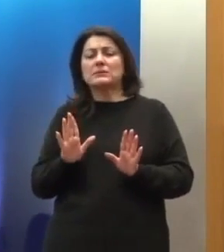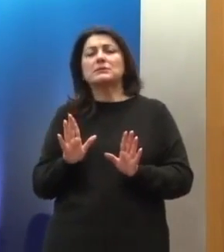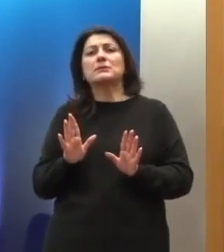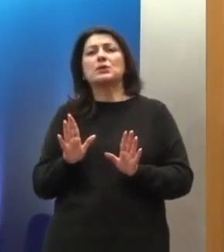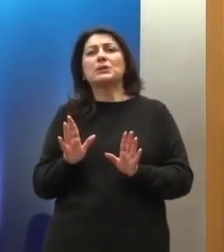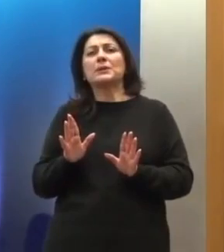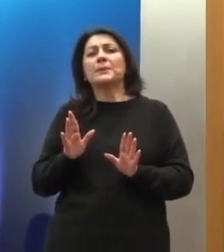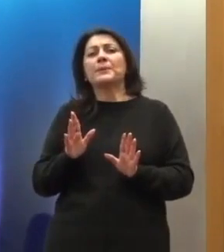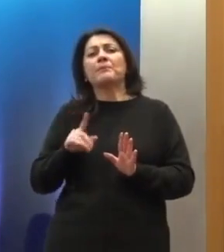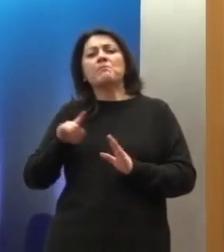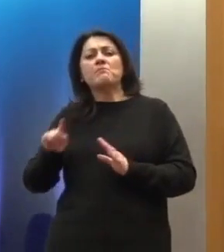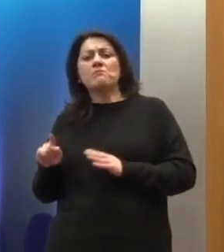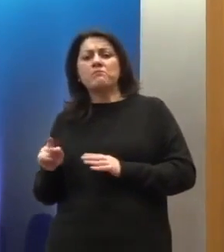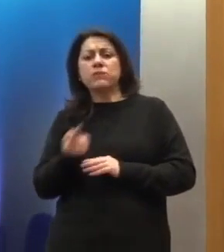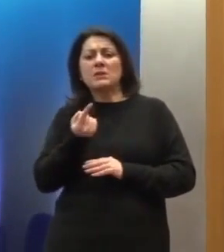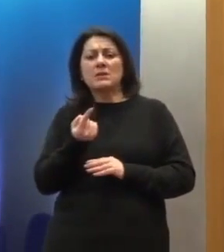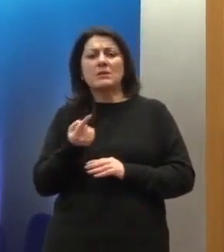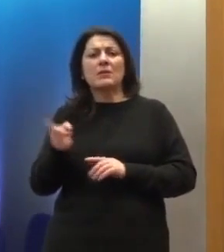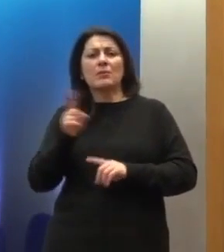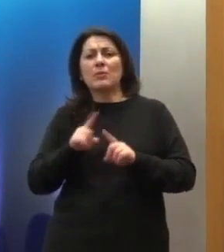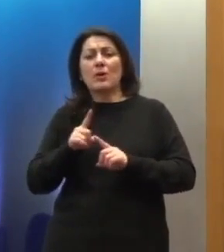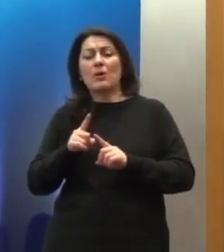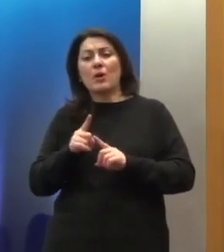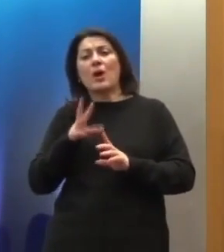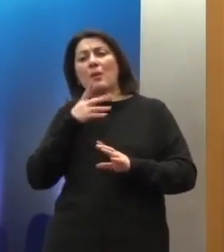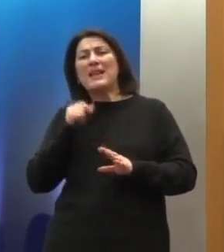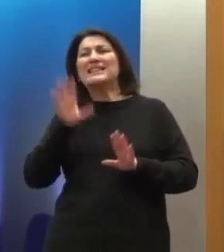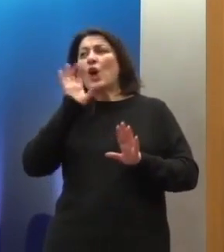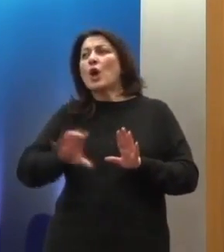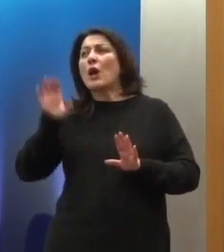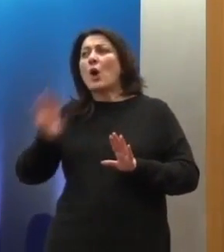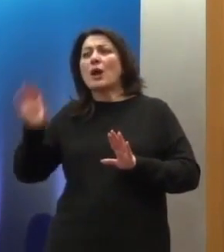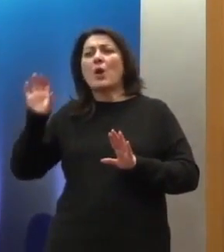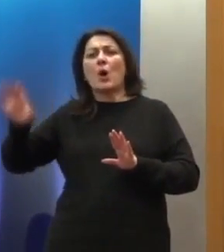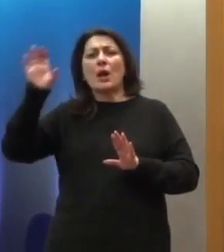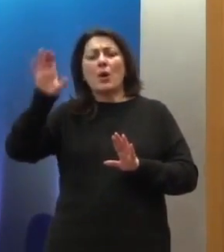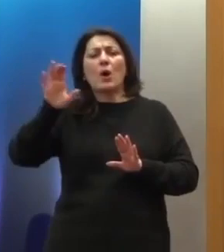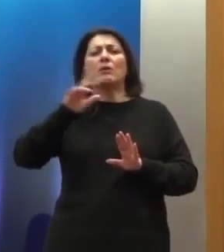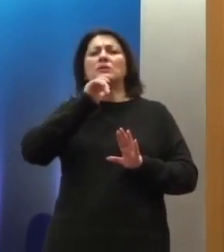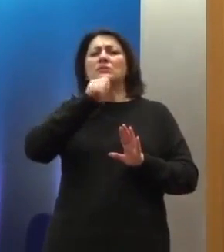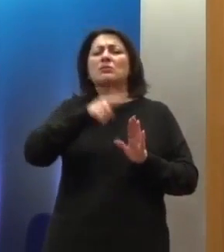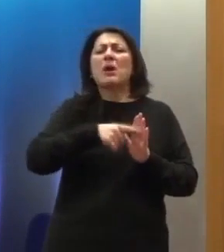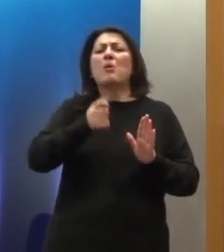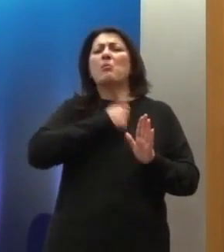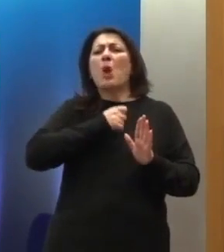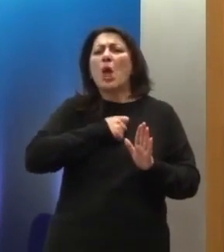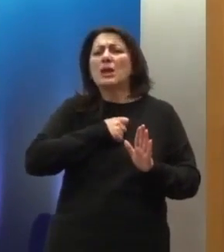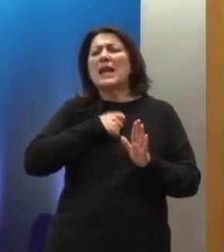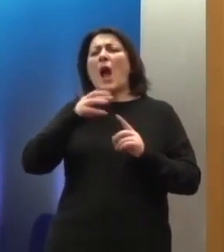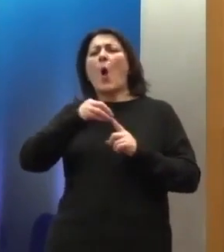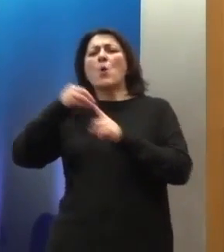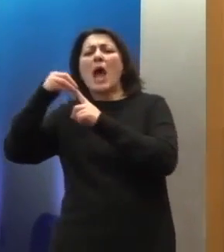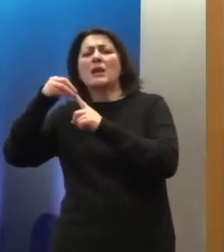πλήττει τελικά, και τα εθνικά δικαστήρια, πάρει με τους χάρη τα συνταματικά δικαστήρια στην Πολωνία, στην Ουγγαρία, στην Τουρκία, όπως είδατε.